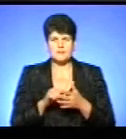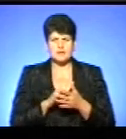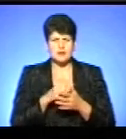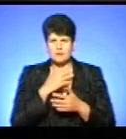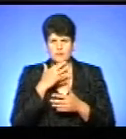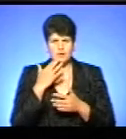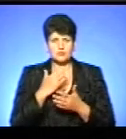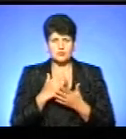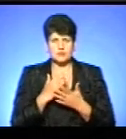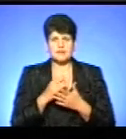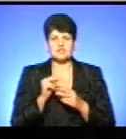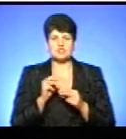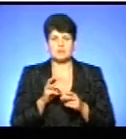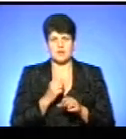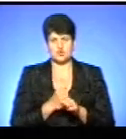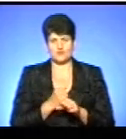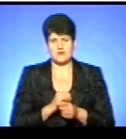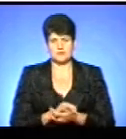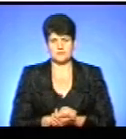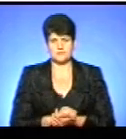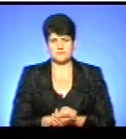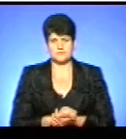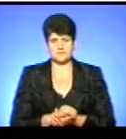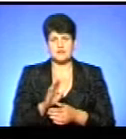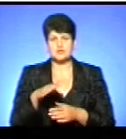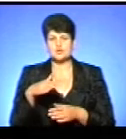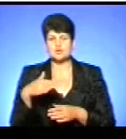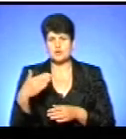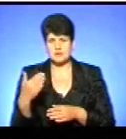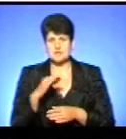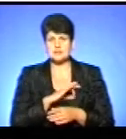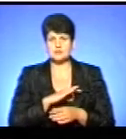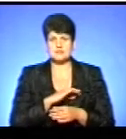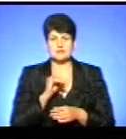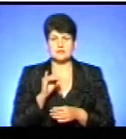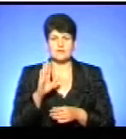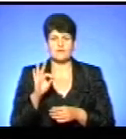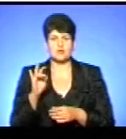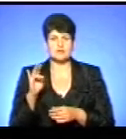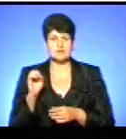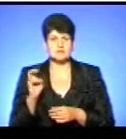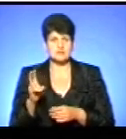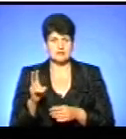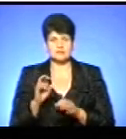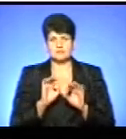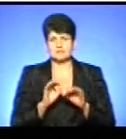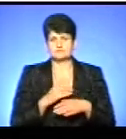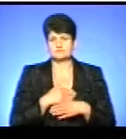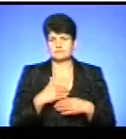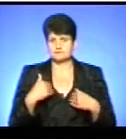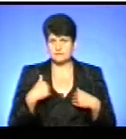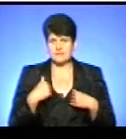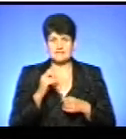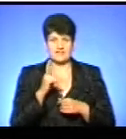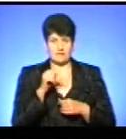багато є і є над чим працювати». Сторона позивача, юрист Ірина Вонцяк давати коментарі відмовилась. Зазначу, з